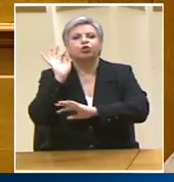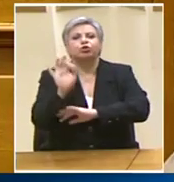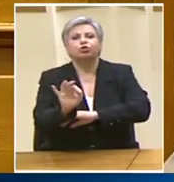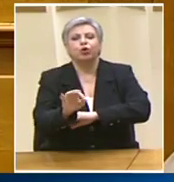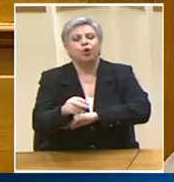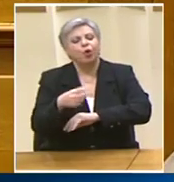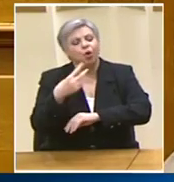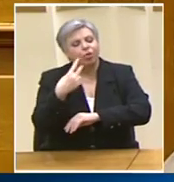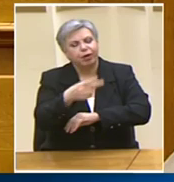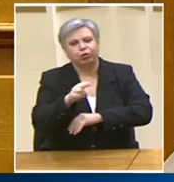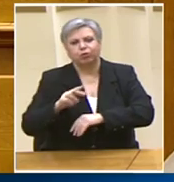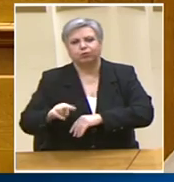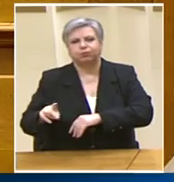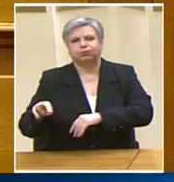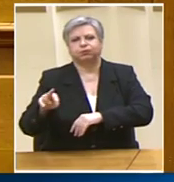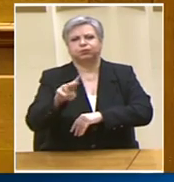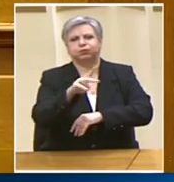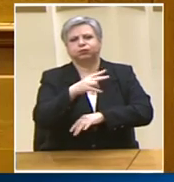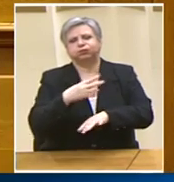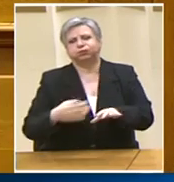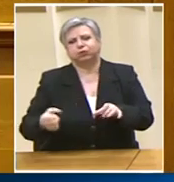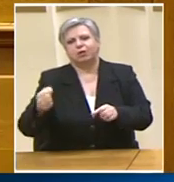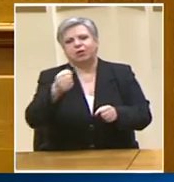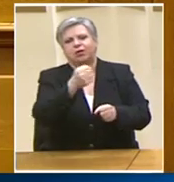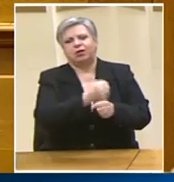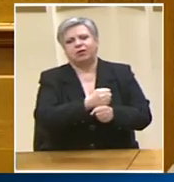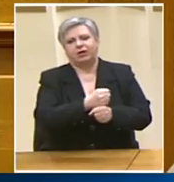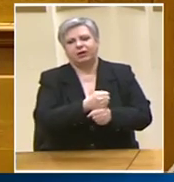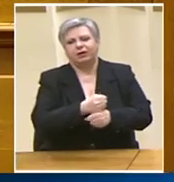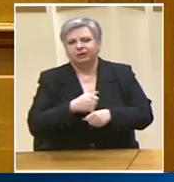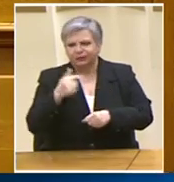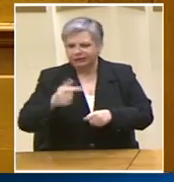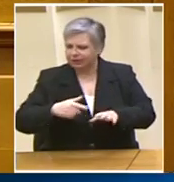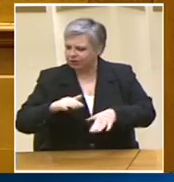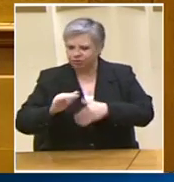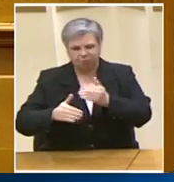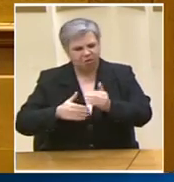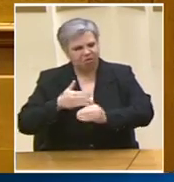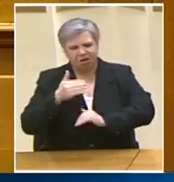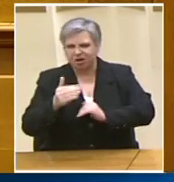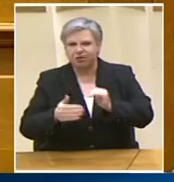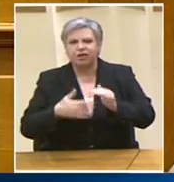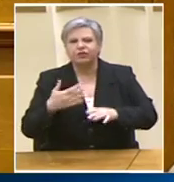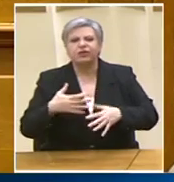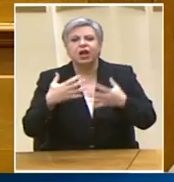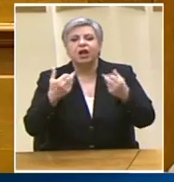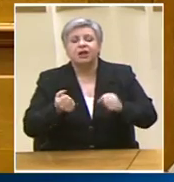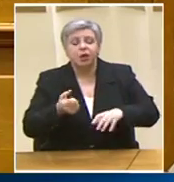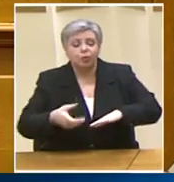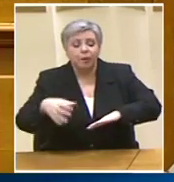Με δύο λόγια καθόλου δεν ενδιαφέρεστε για τη δημιουργία μιας ανεξάρτητης και αποτελεσματικής αρχής.